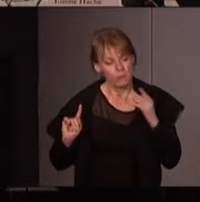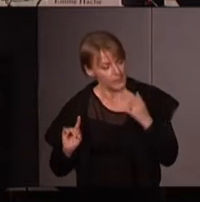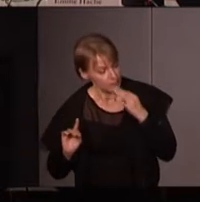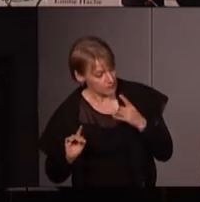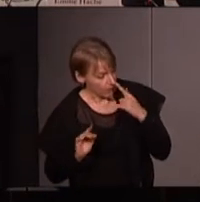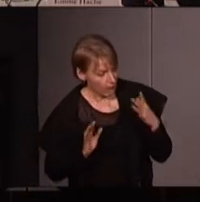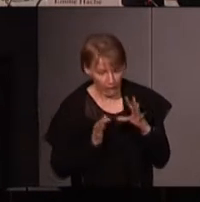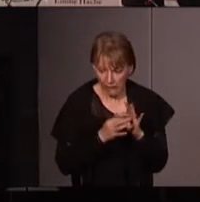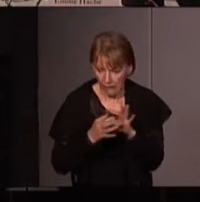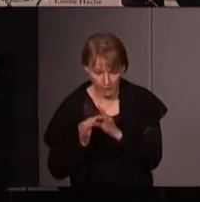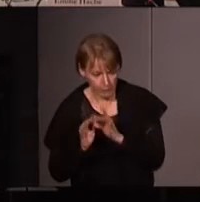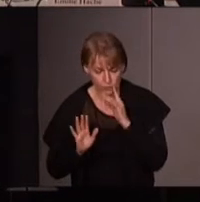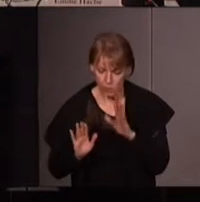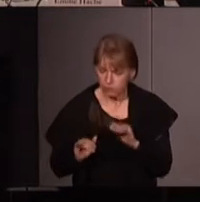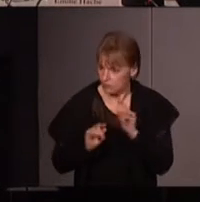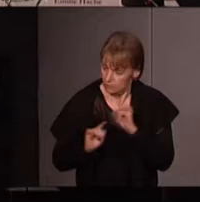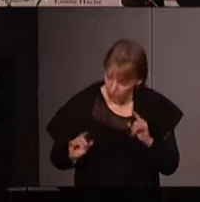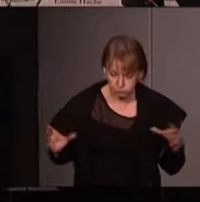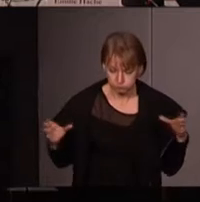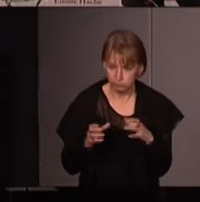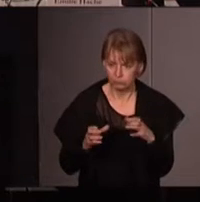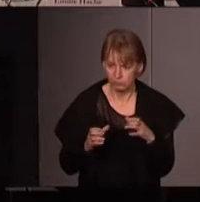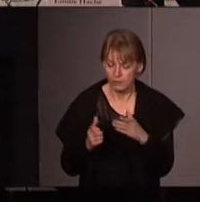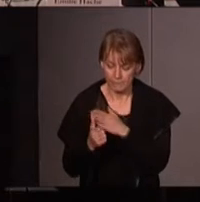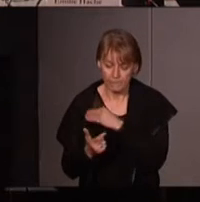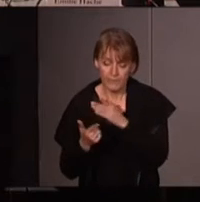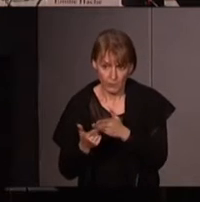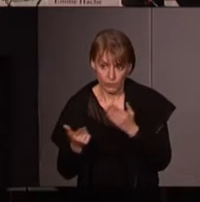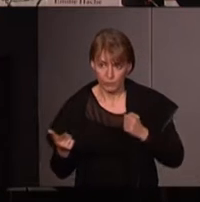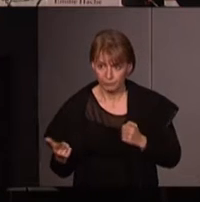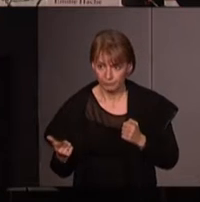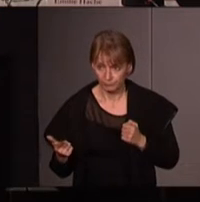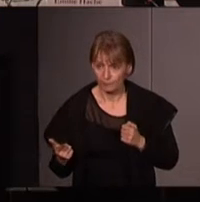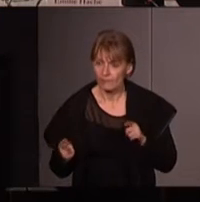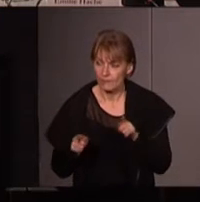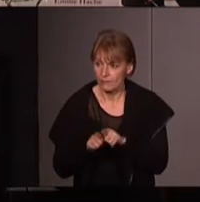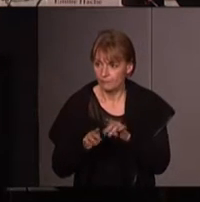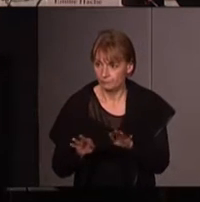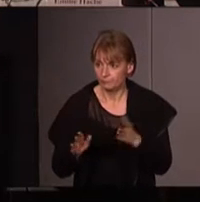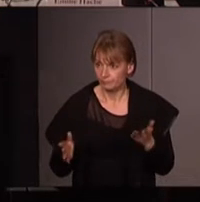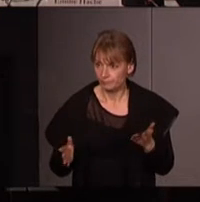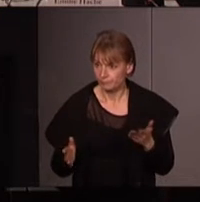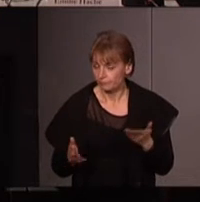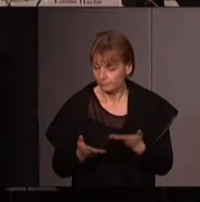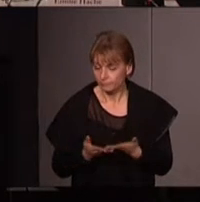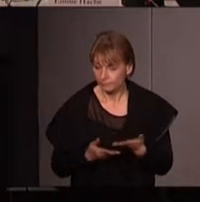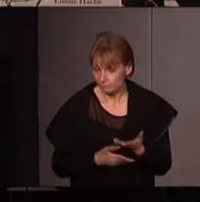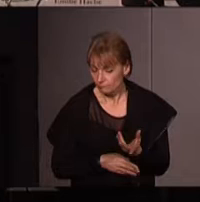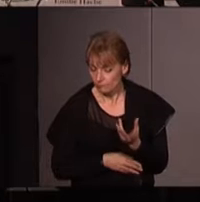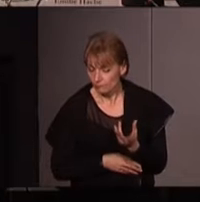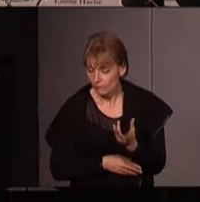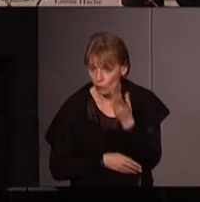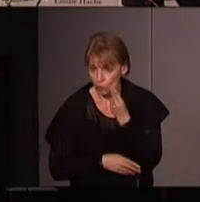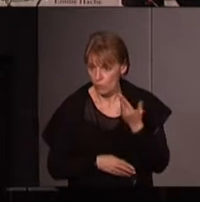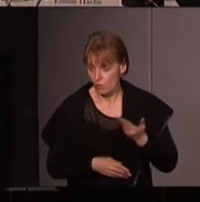rapprochons allons-y deuxième chose juste et ça c'est beaucoup plus court une chose que j'ai appris d'elles aussi c'est que